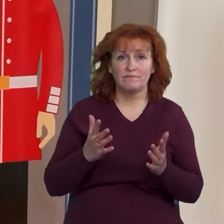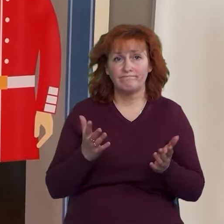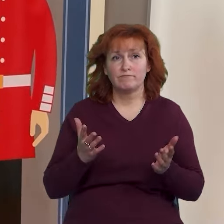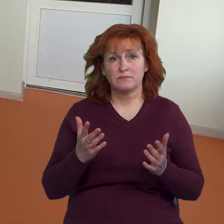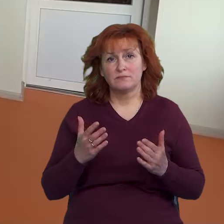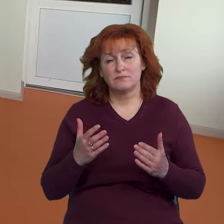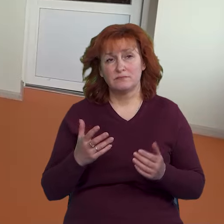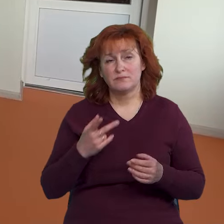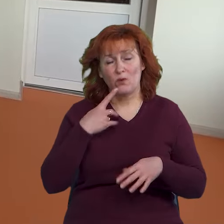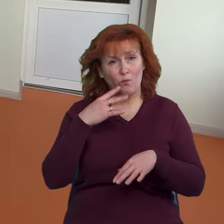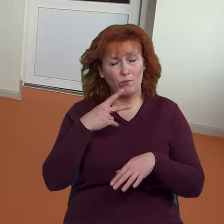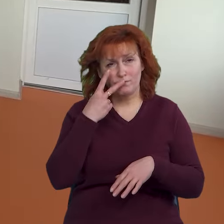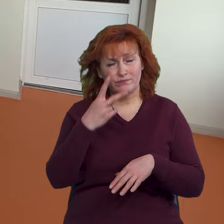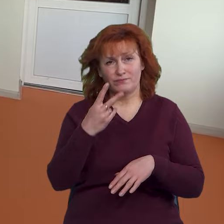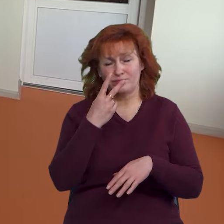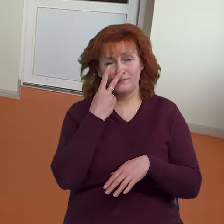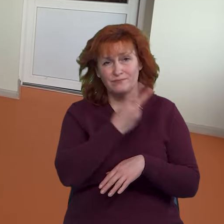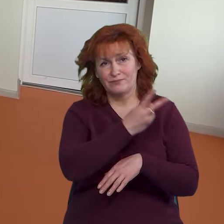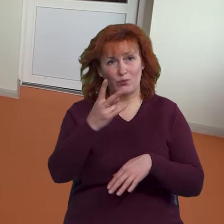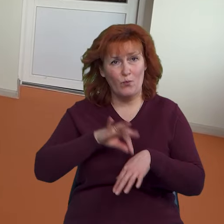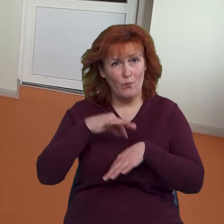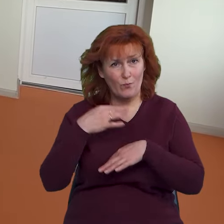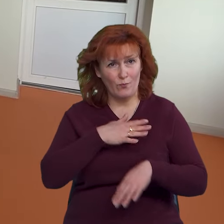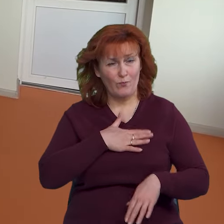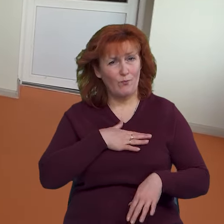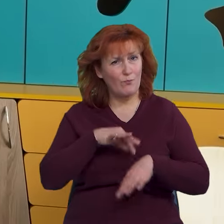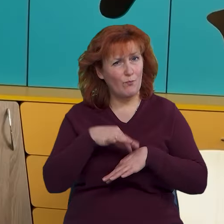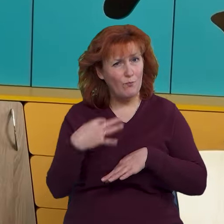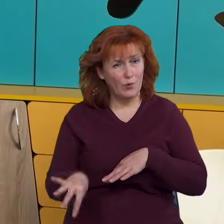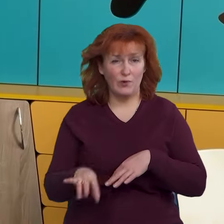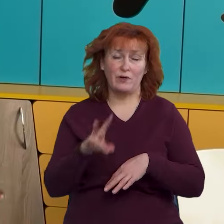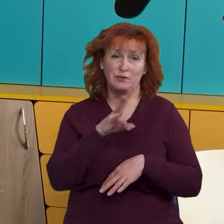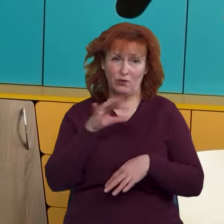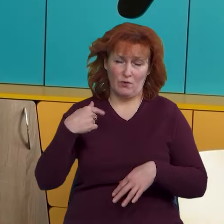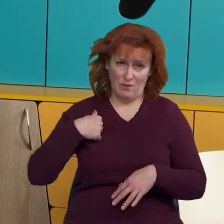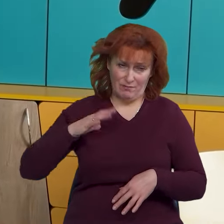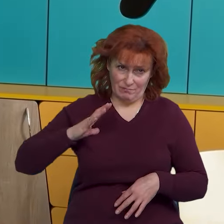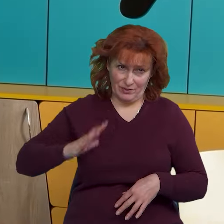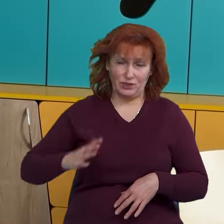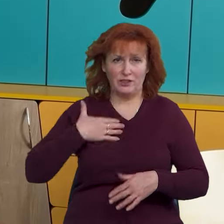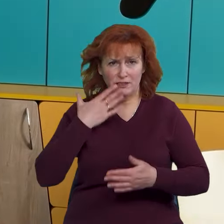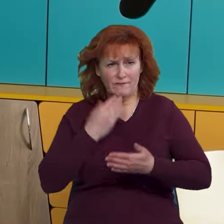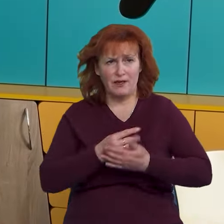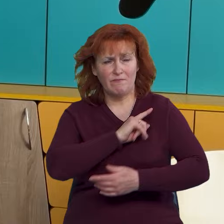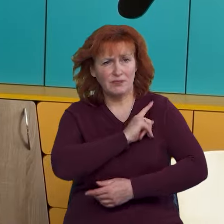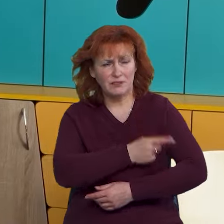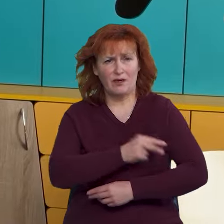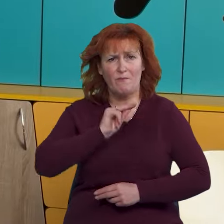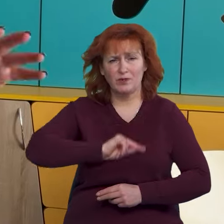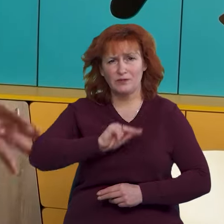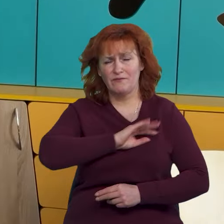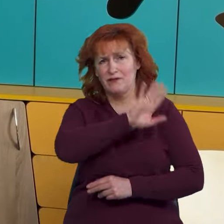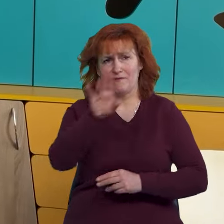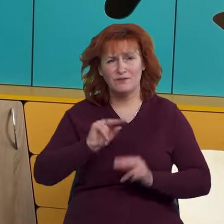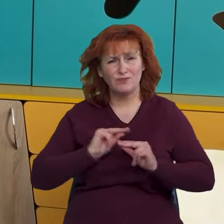емоції дуже болісні, але ми пережили це. В Відні ми просто самі, своїми силами, працівниками, ми